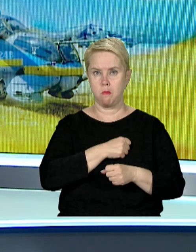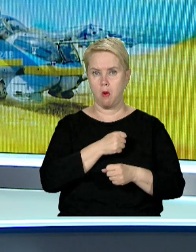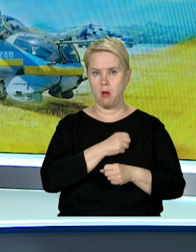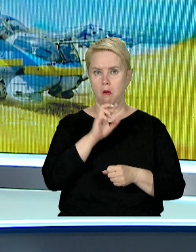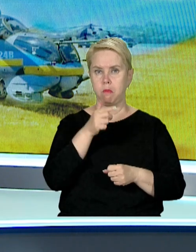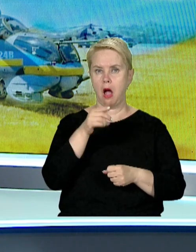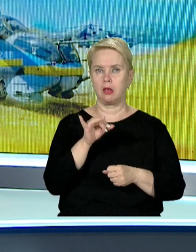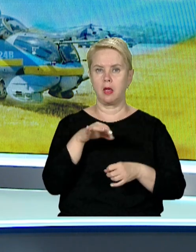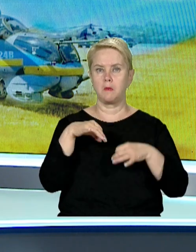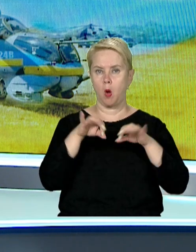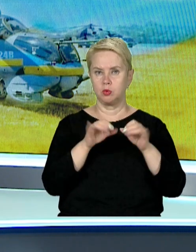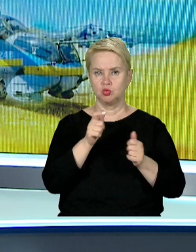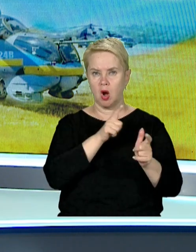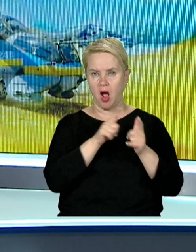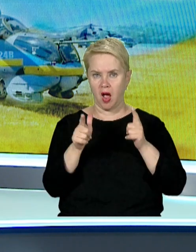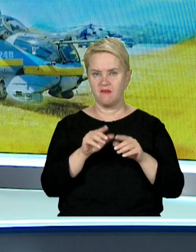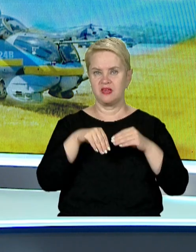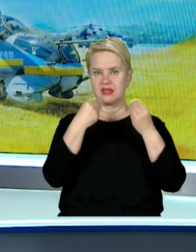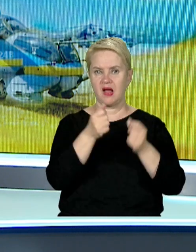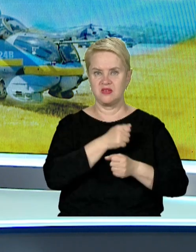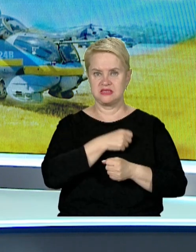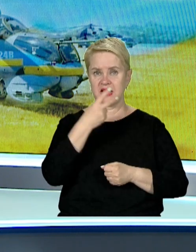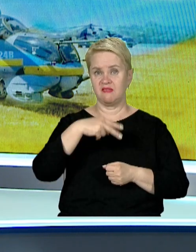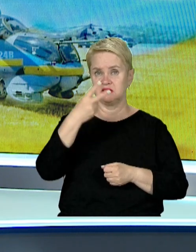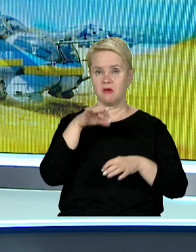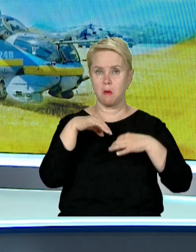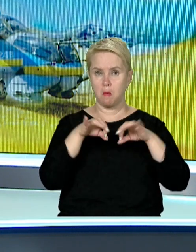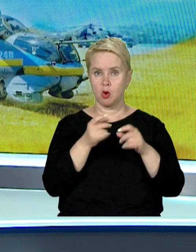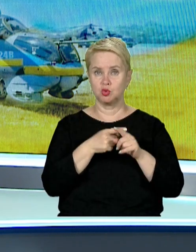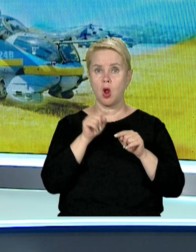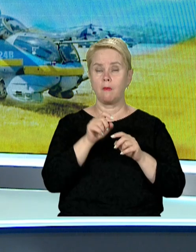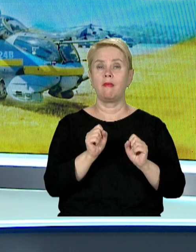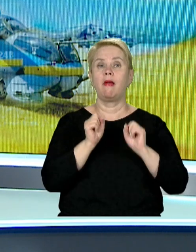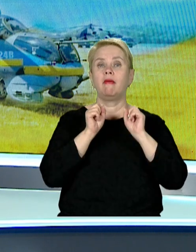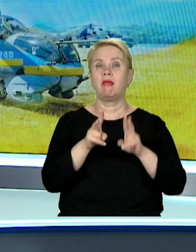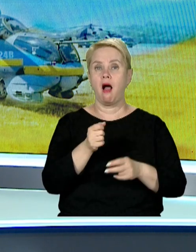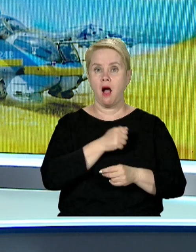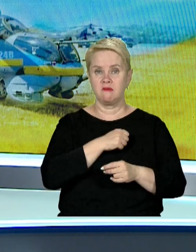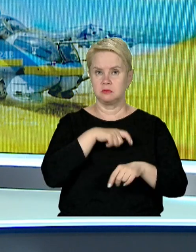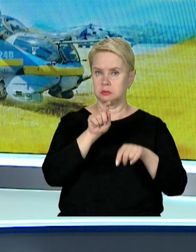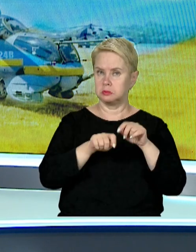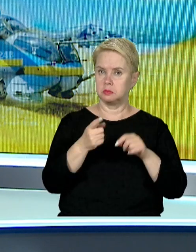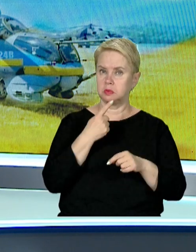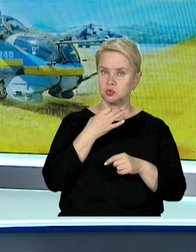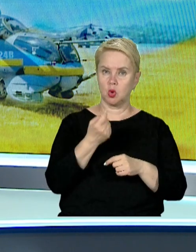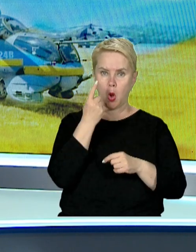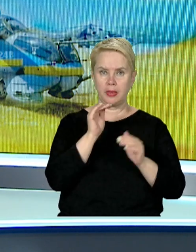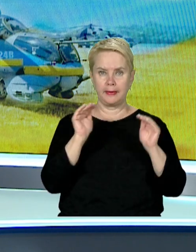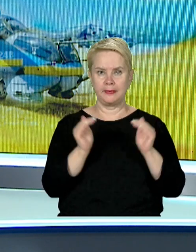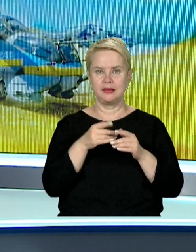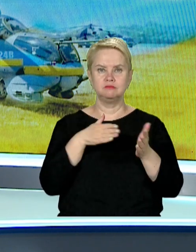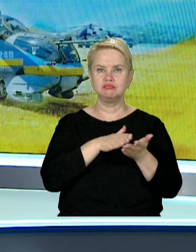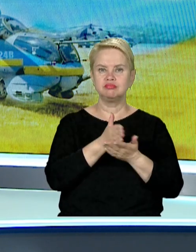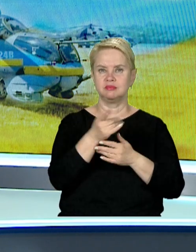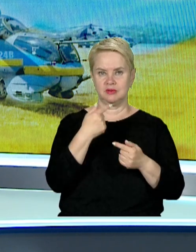багімобіль. Вже виготовили і віддали військовим 22 машини. Проте, як військові тестували, ще один міні-всюди